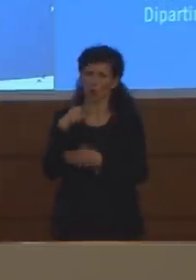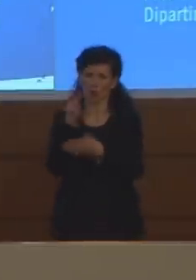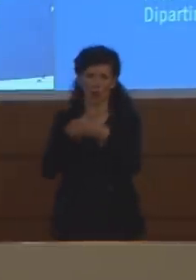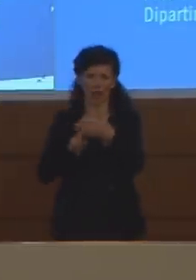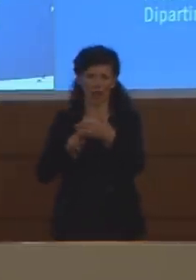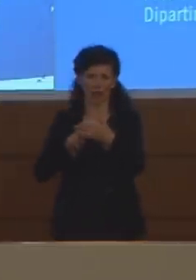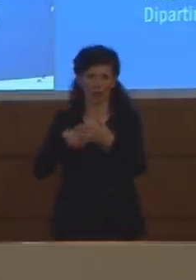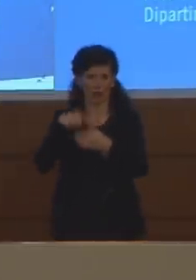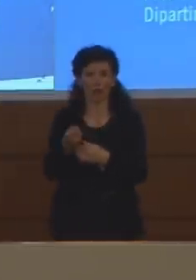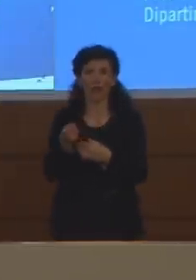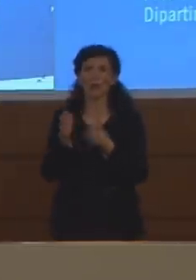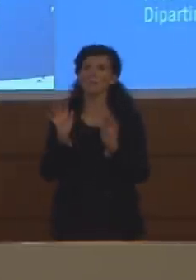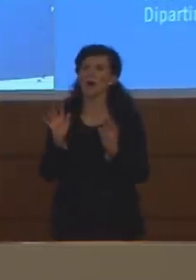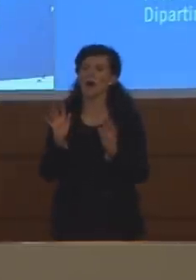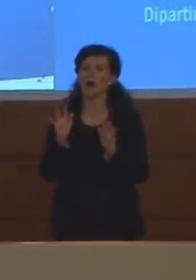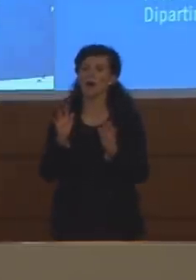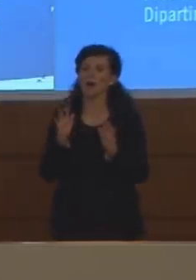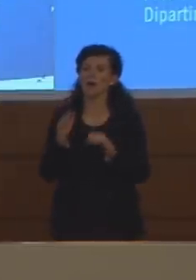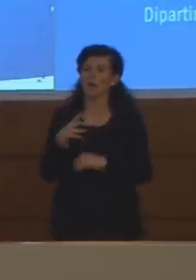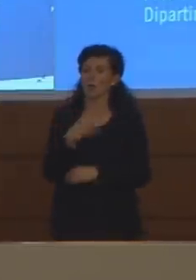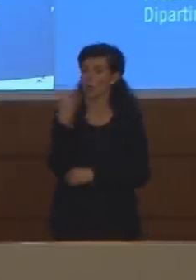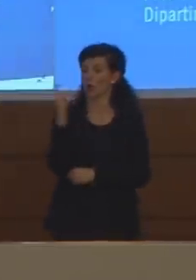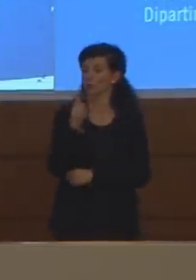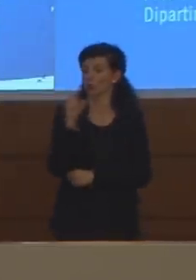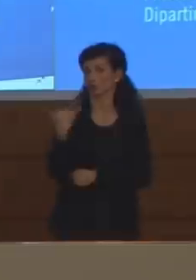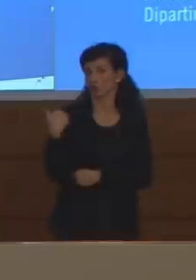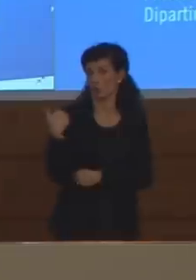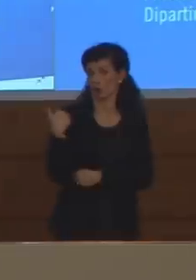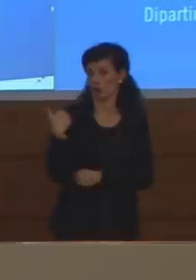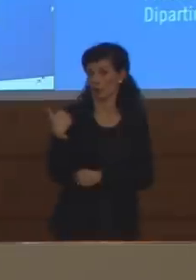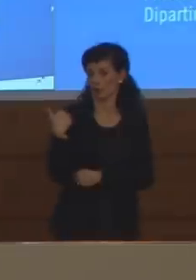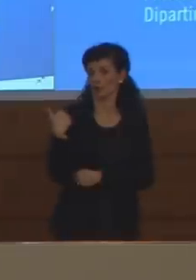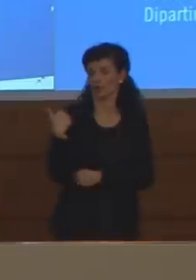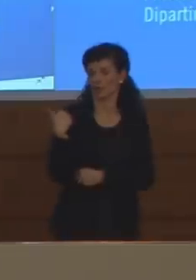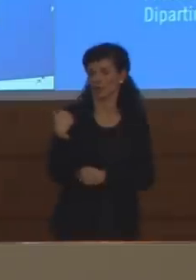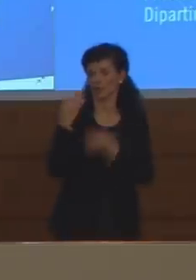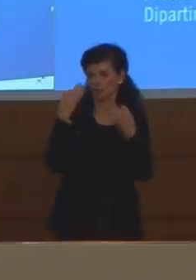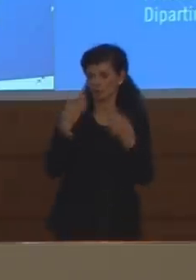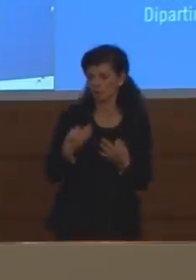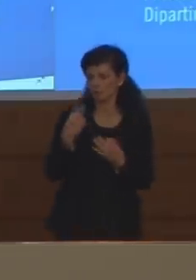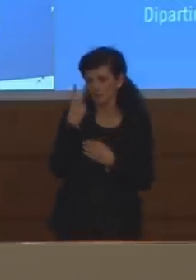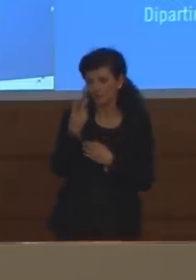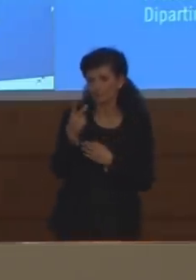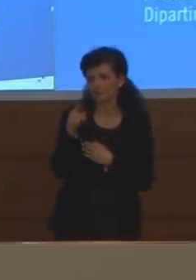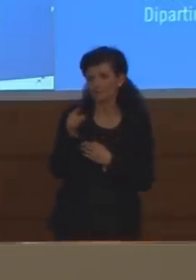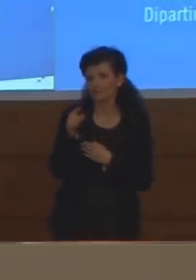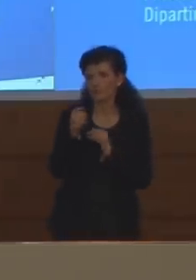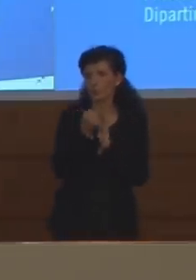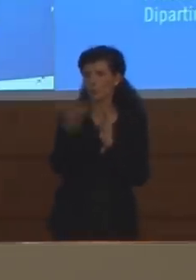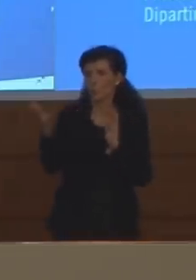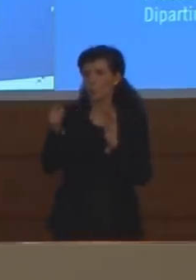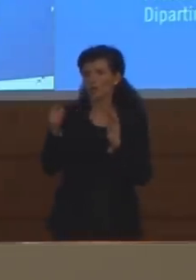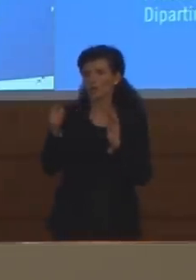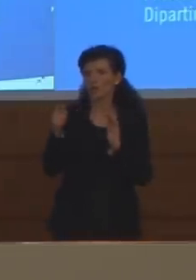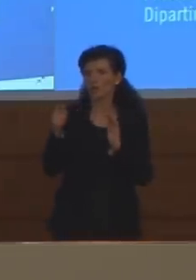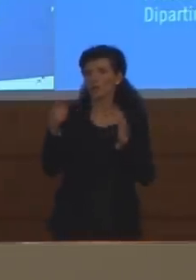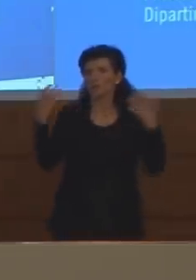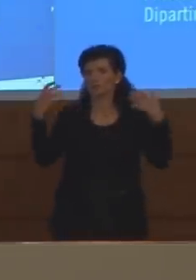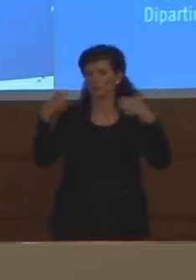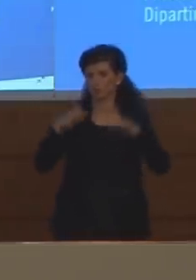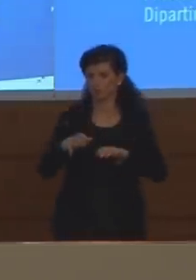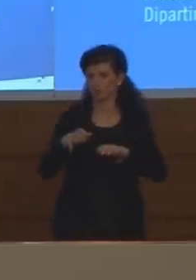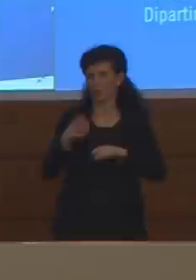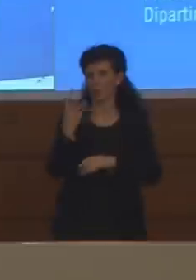il fatto che negli ultimi quattro giorni abbiamo avuto comunque un numero a decrescere cioè sono stati quattro giorni